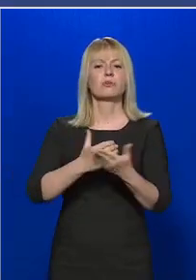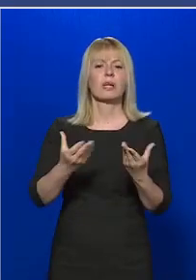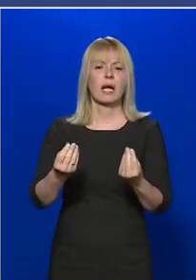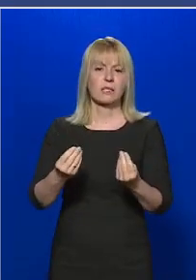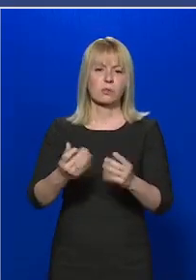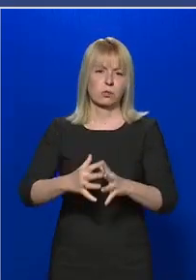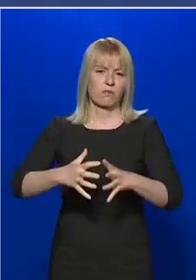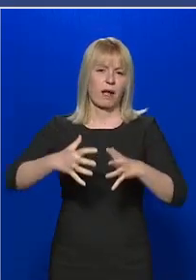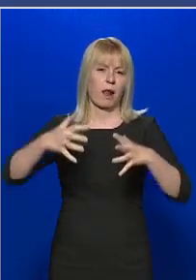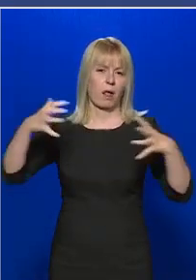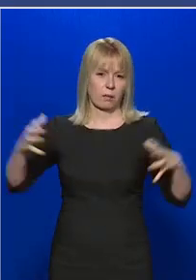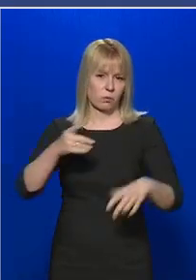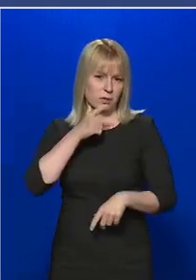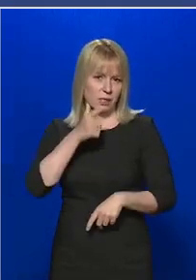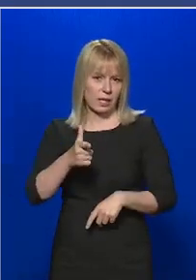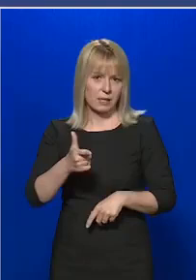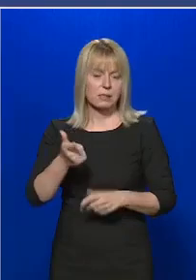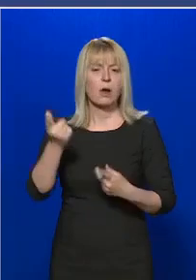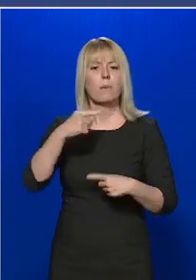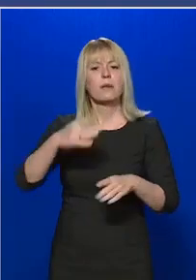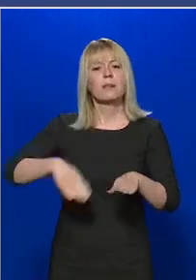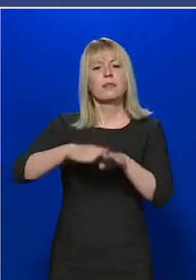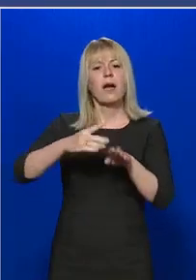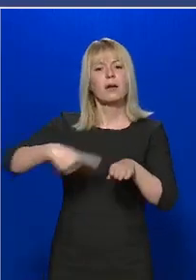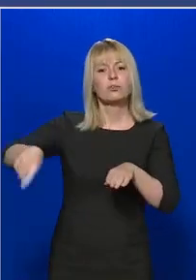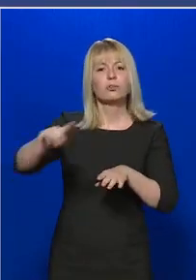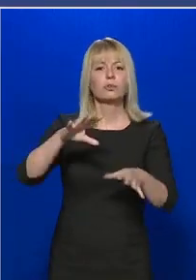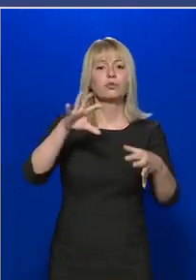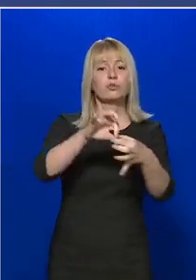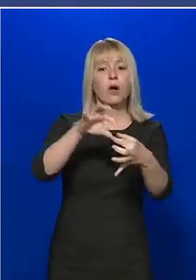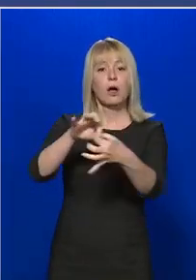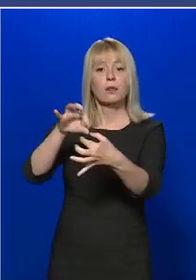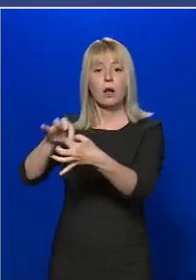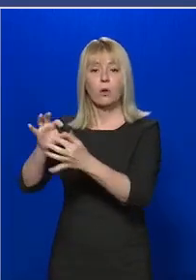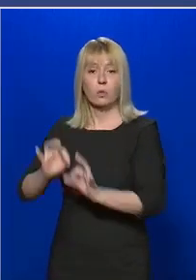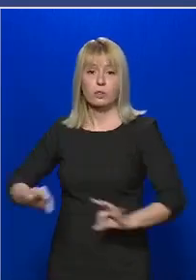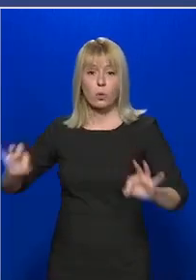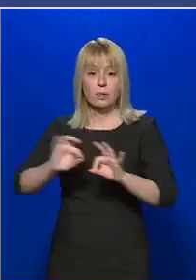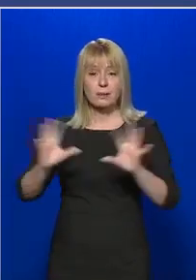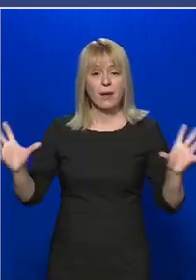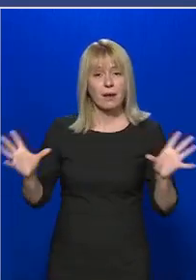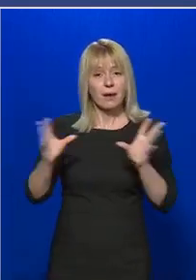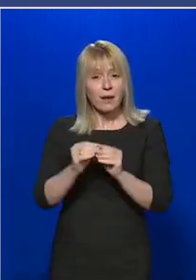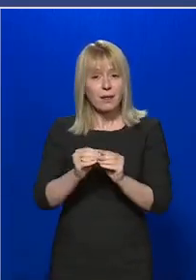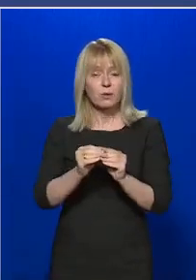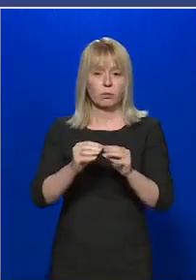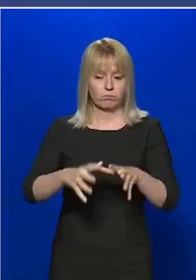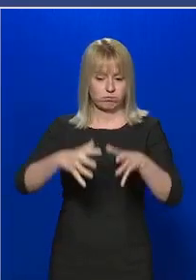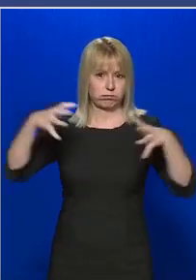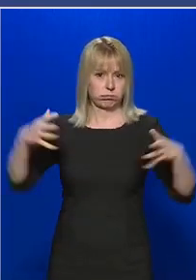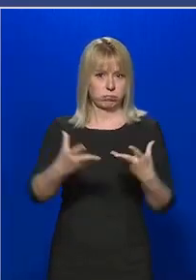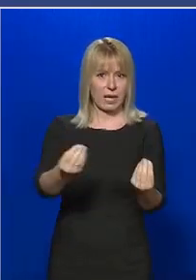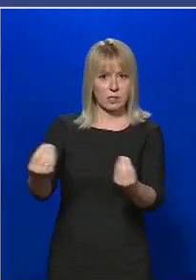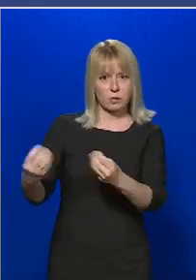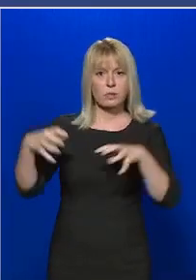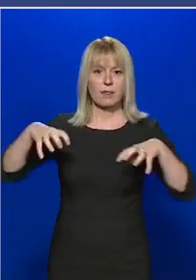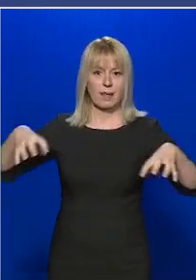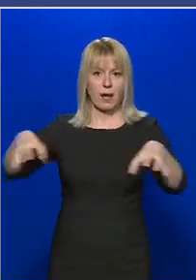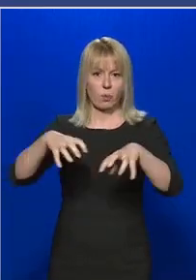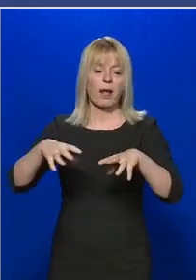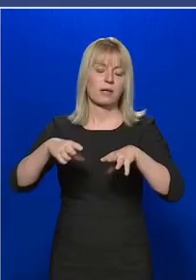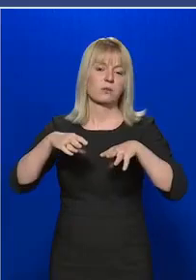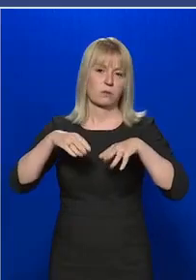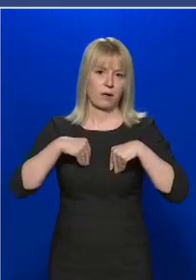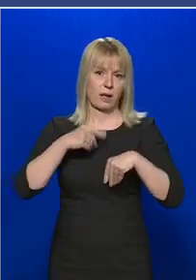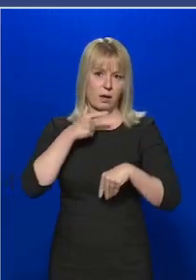felhalmozza, és a társult, illetve csatlakozott tagországok ezeknek a felhalmozott eszközöknek a tárolását vállalja.